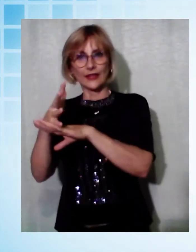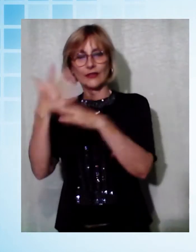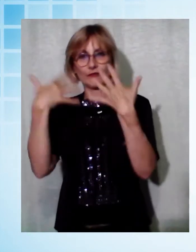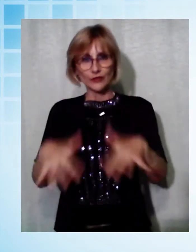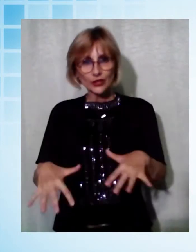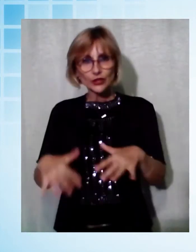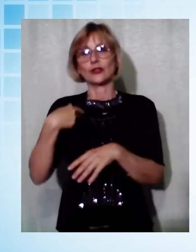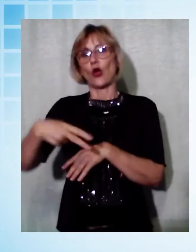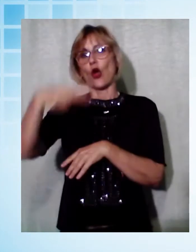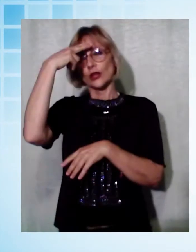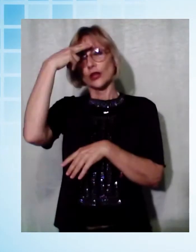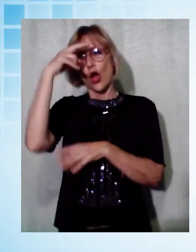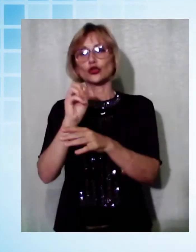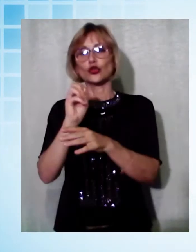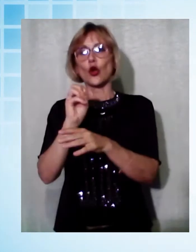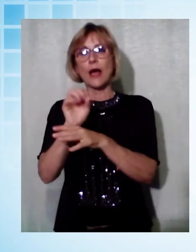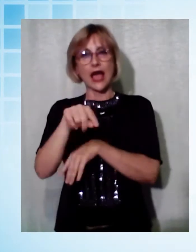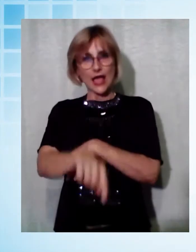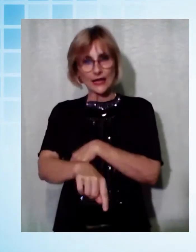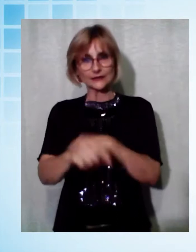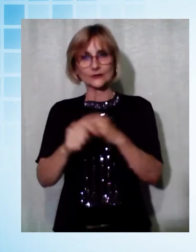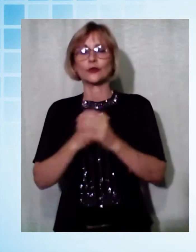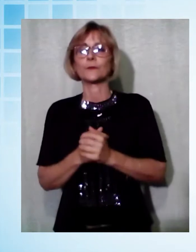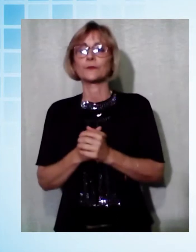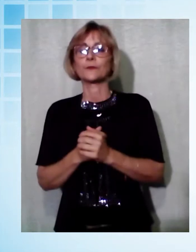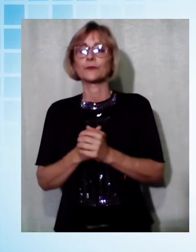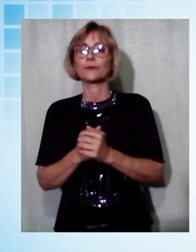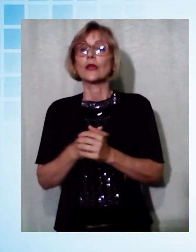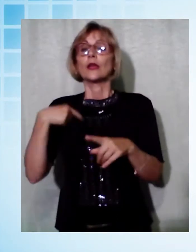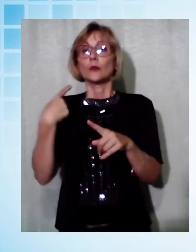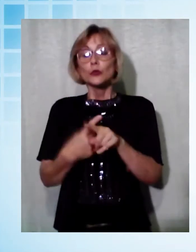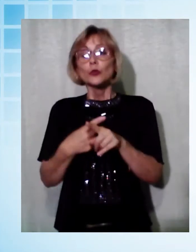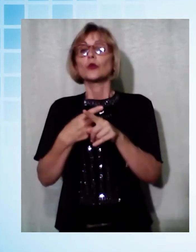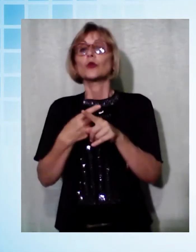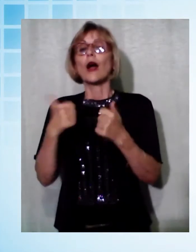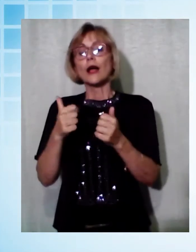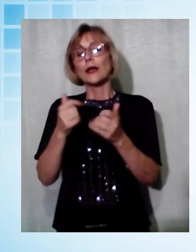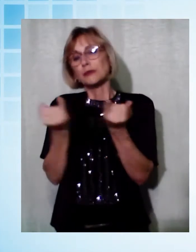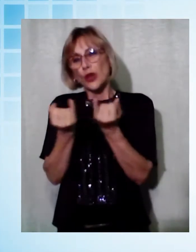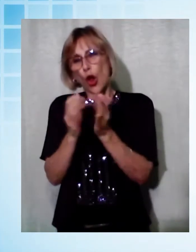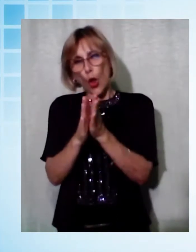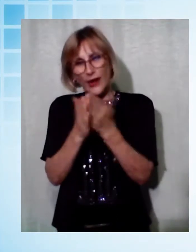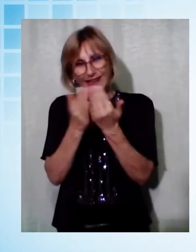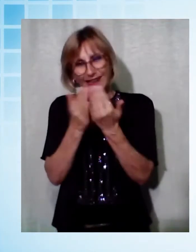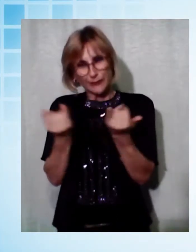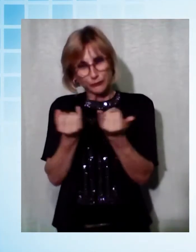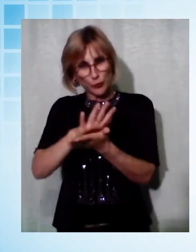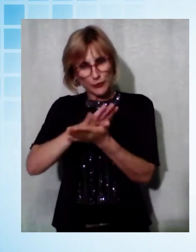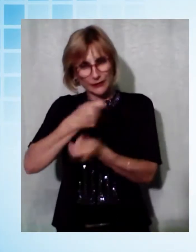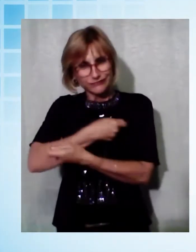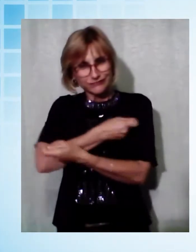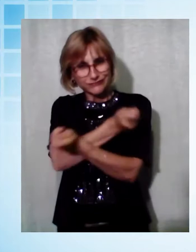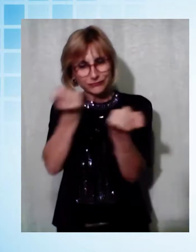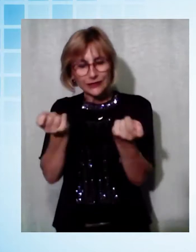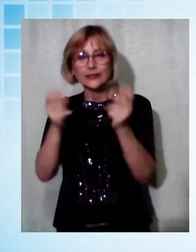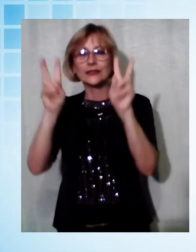del maestro. Durante la cerimonia è stata distribuita una piccola pubblicazione intitolata Il maestro Giulio, una missione di